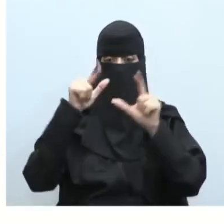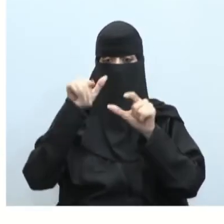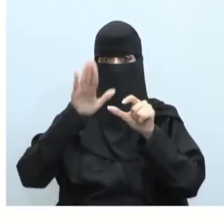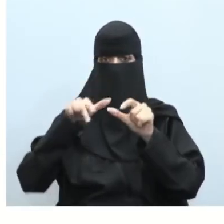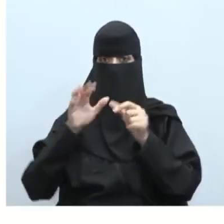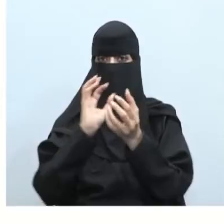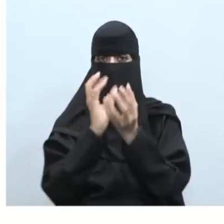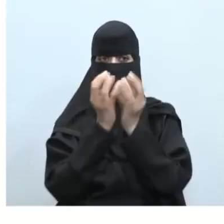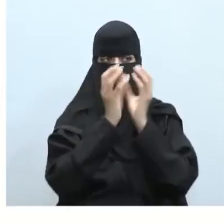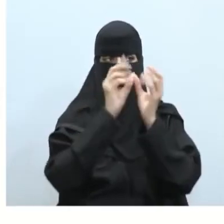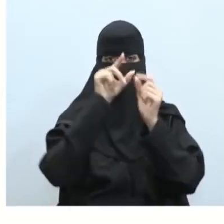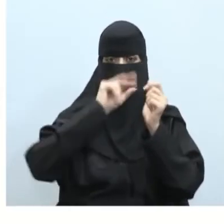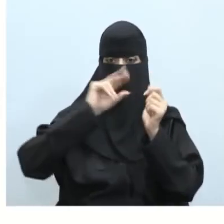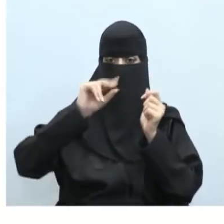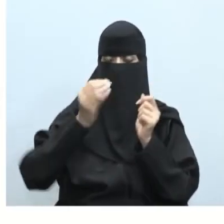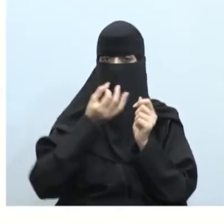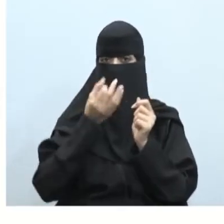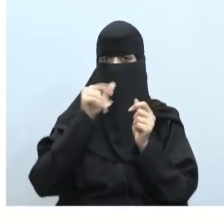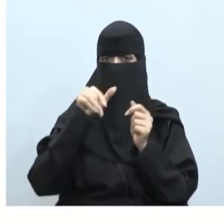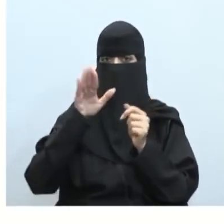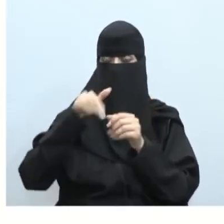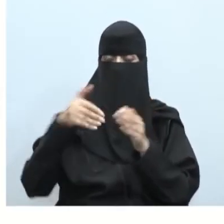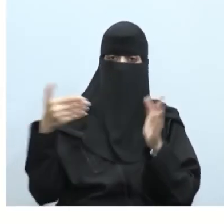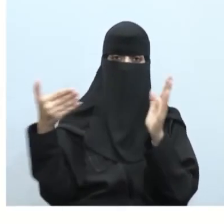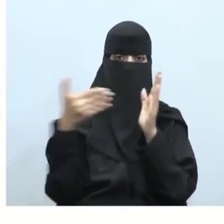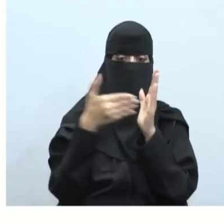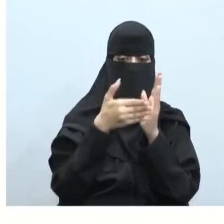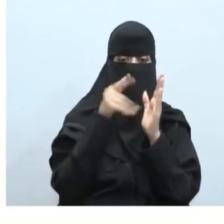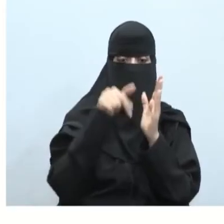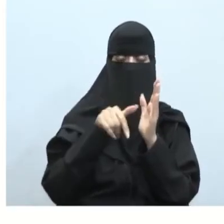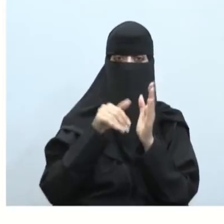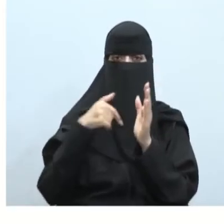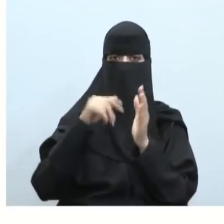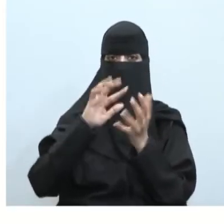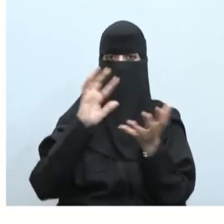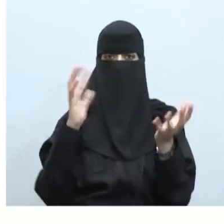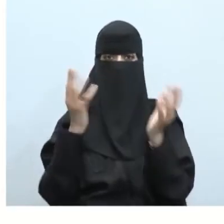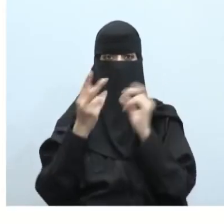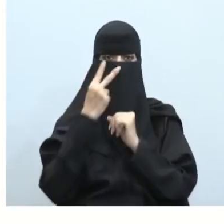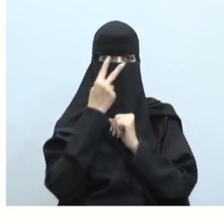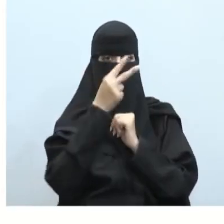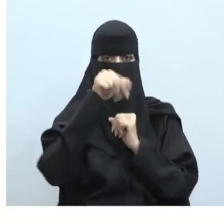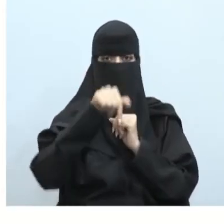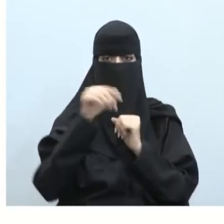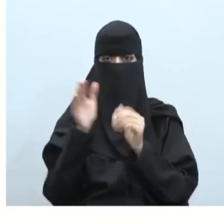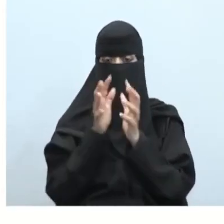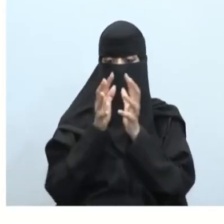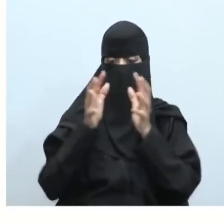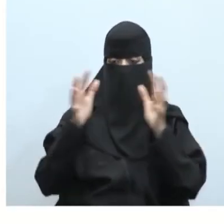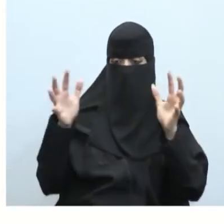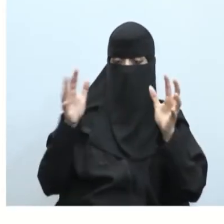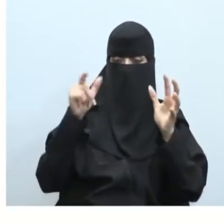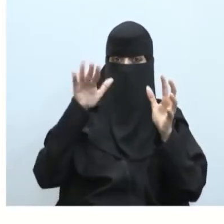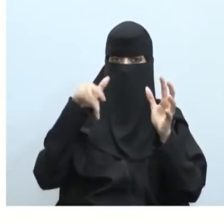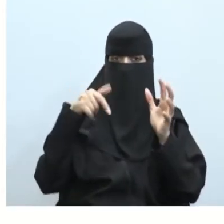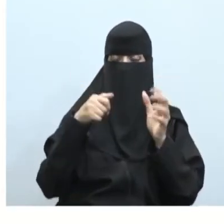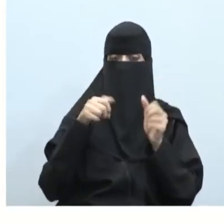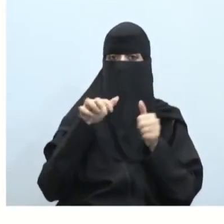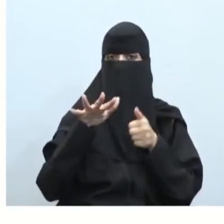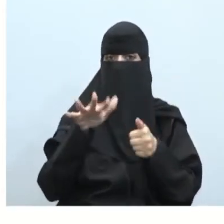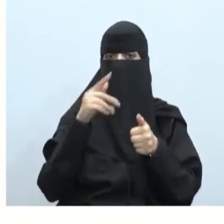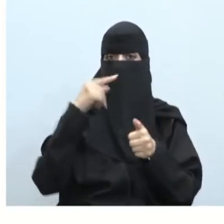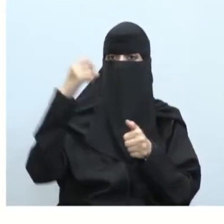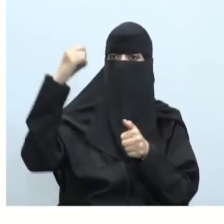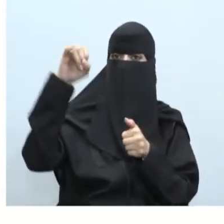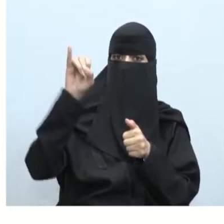الأجرام كما ذكرنا أنها في نهاية الكون المرئي وهي تبلغ في حجمها الملايين من